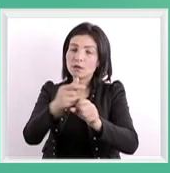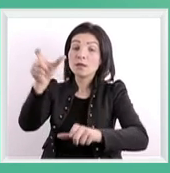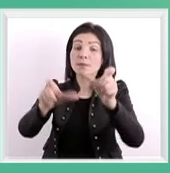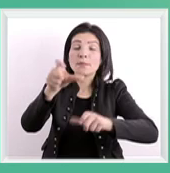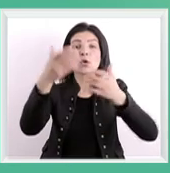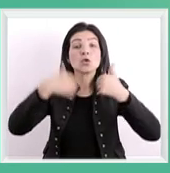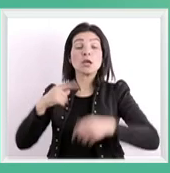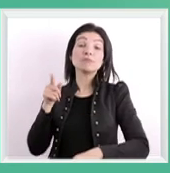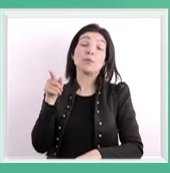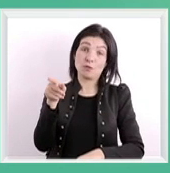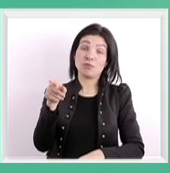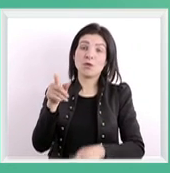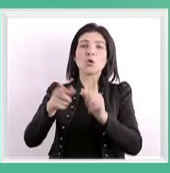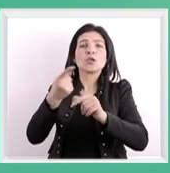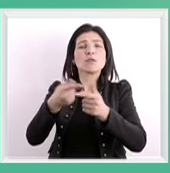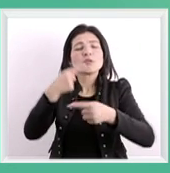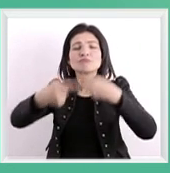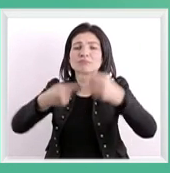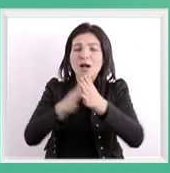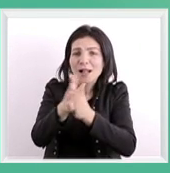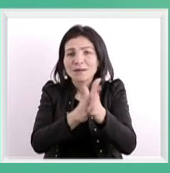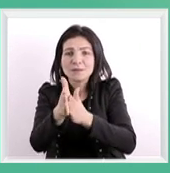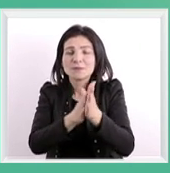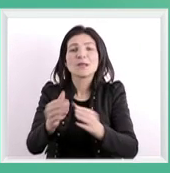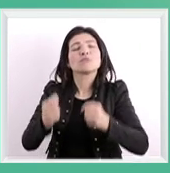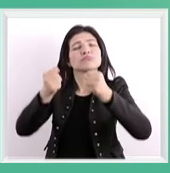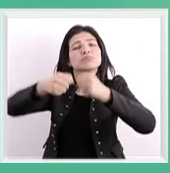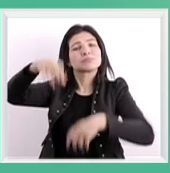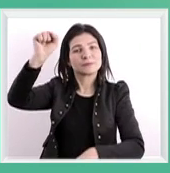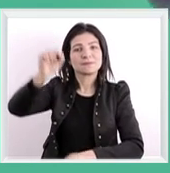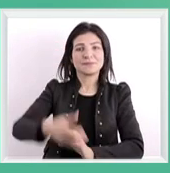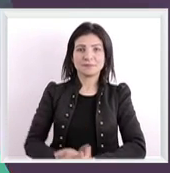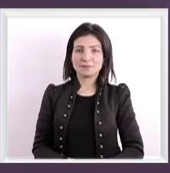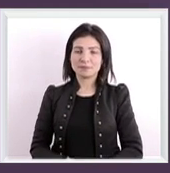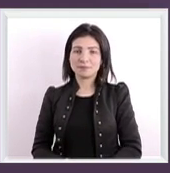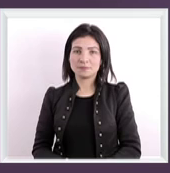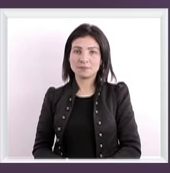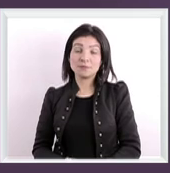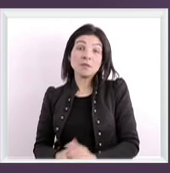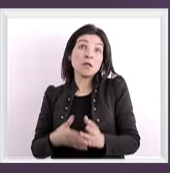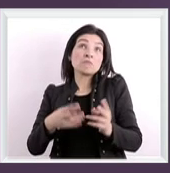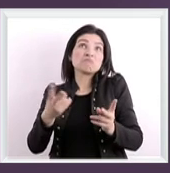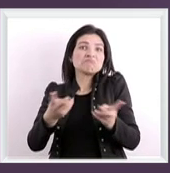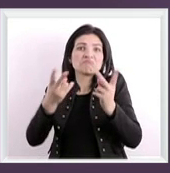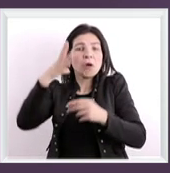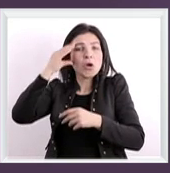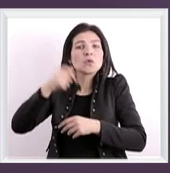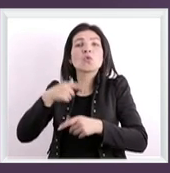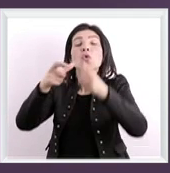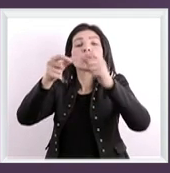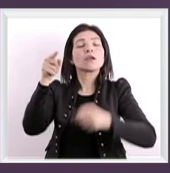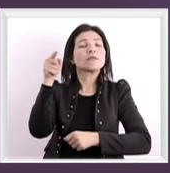والأشخاص ذوي الإعاقة دي ما يكونوا متحمسين وحارسين بشت فوقه من غير ما ننساوي